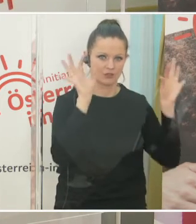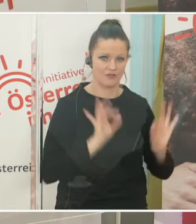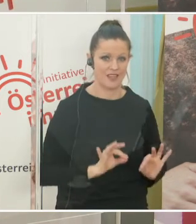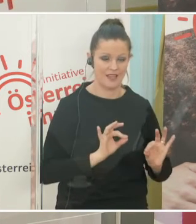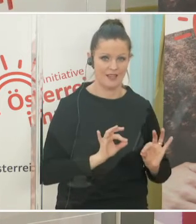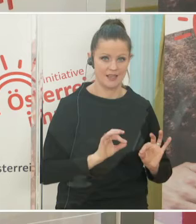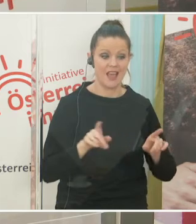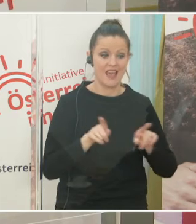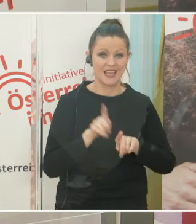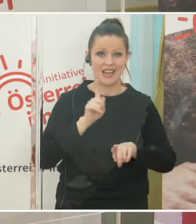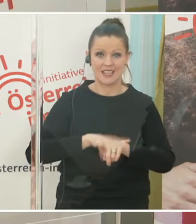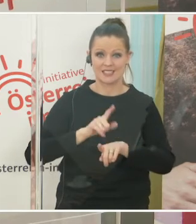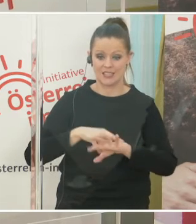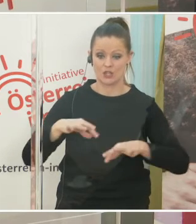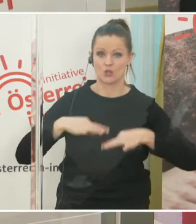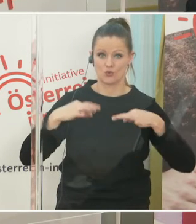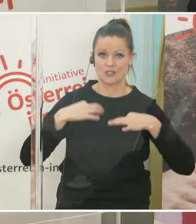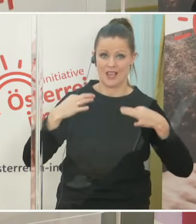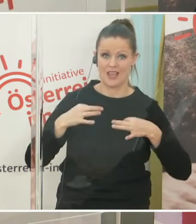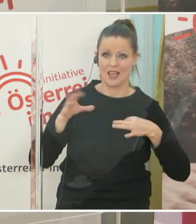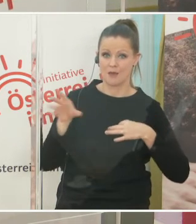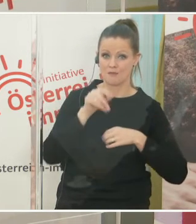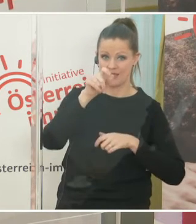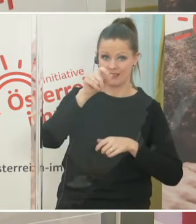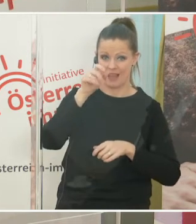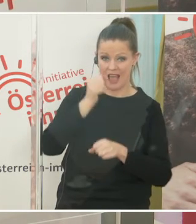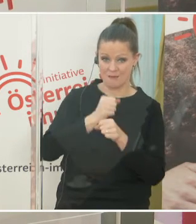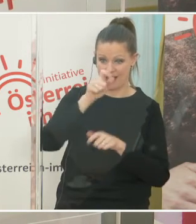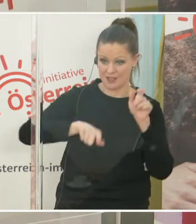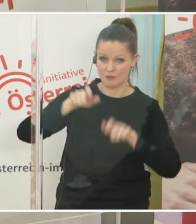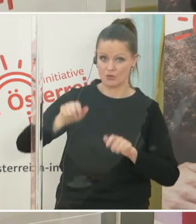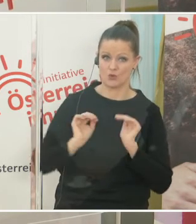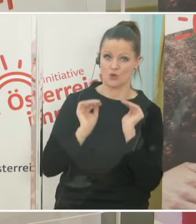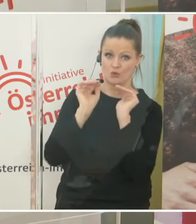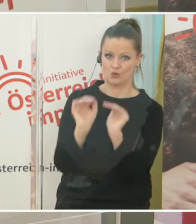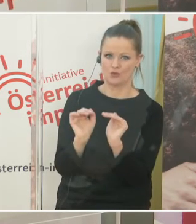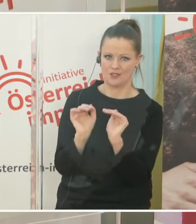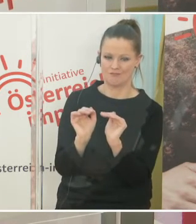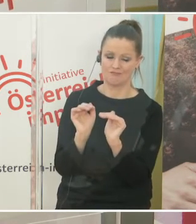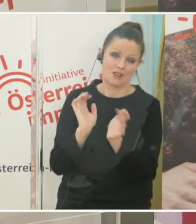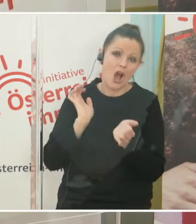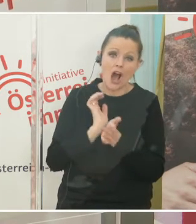Gesundheit der Mitarbeiterinnen bestmöglich zu schützen, denn das ist die Aufgabe der Arbeitsmedizin.